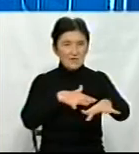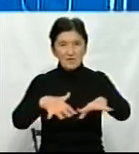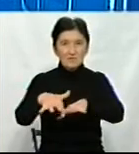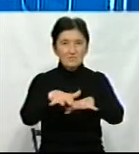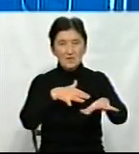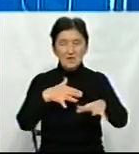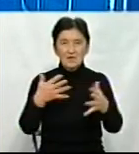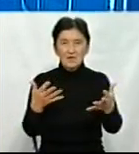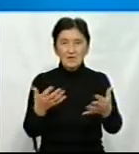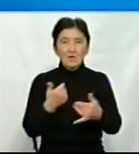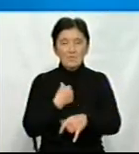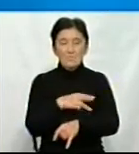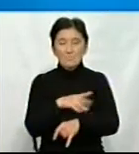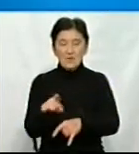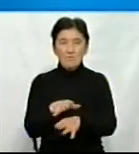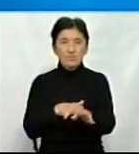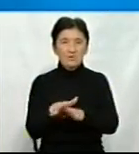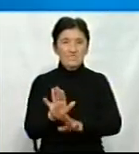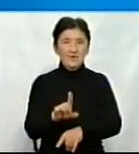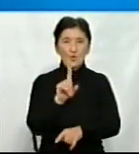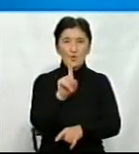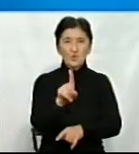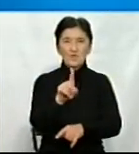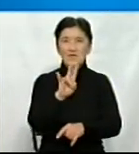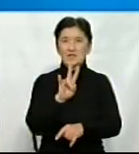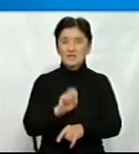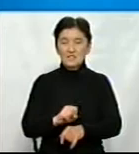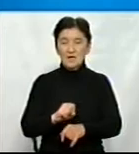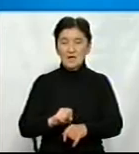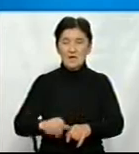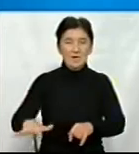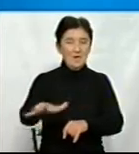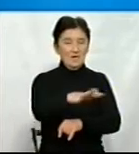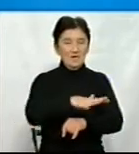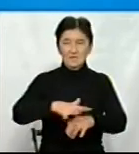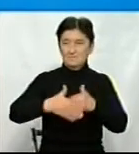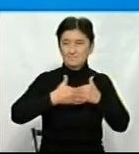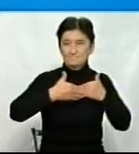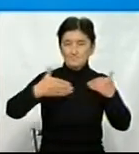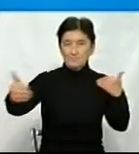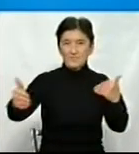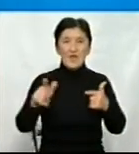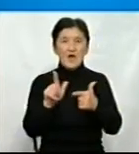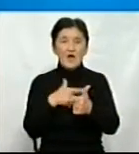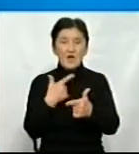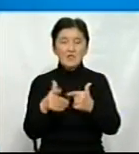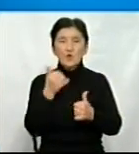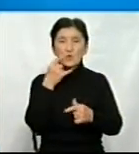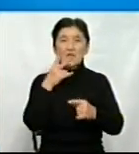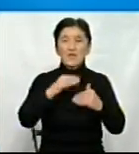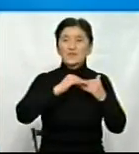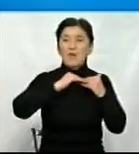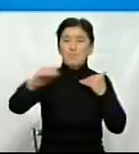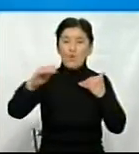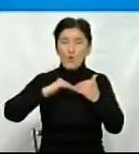міжнародних днів поля ми провели один на відкритому площадці з дотриманням карантинних заходів, але це коли на полі, коли була